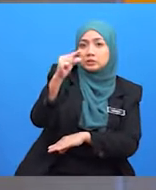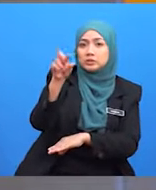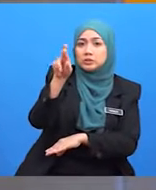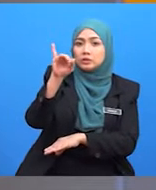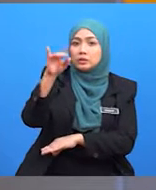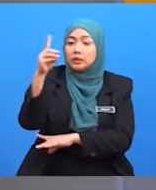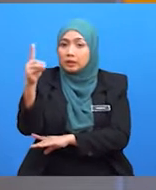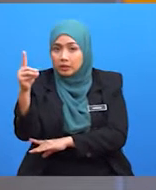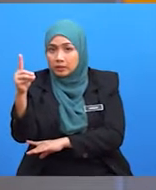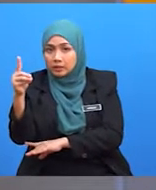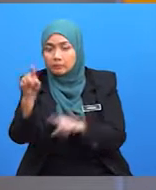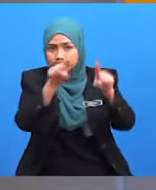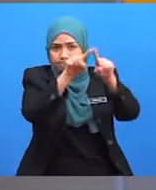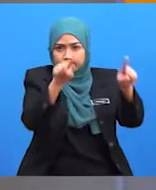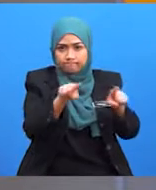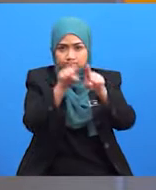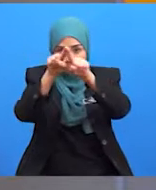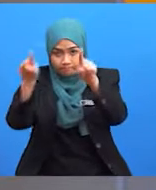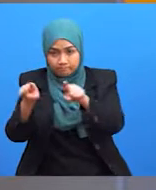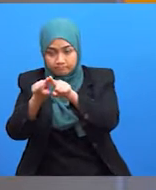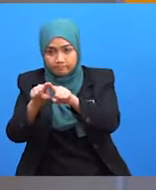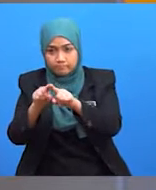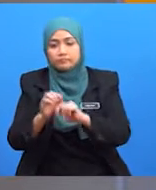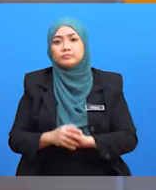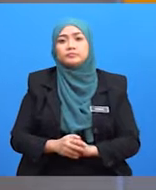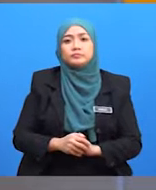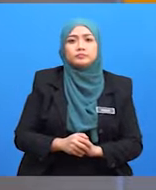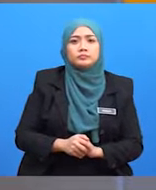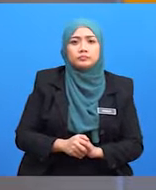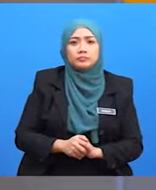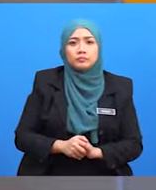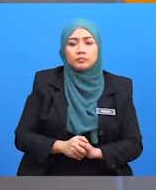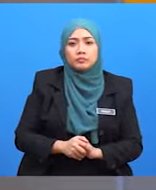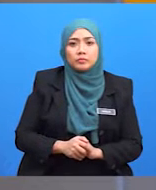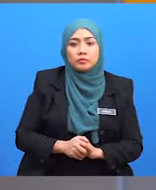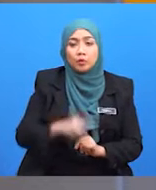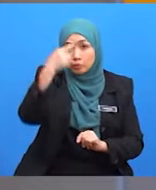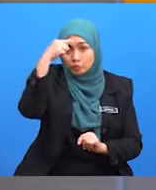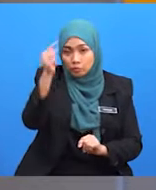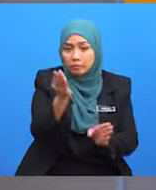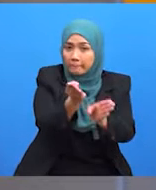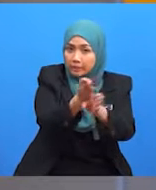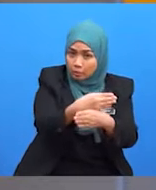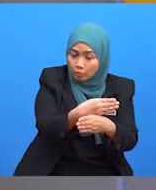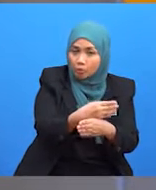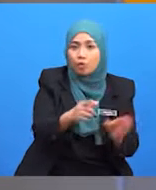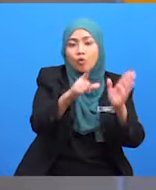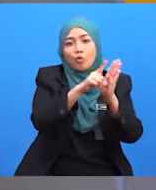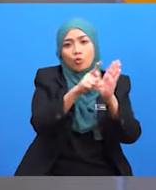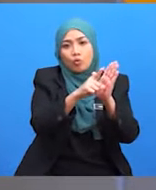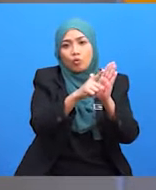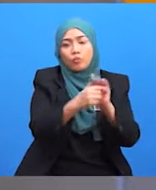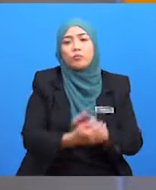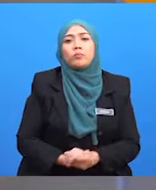disarankan sebagai panduan teknikal bagi perbentukan reka bentuk logo. Sebarang pembesaran